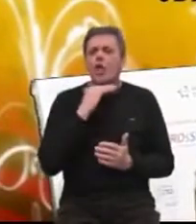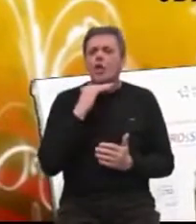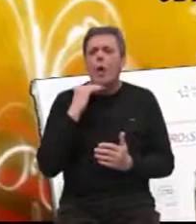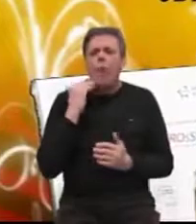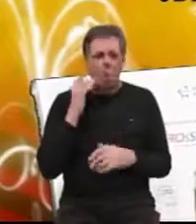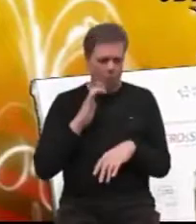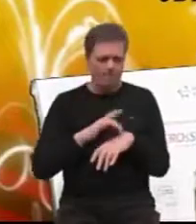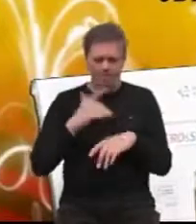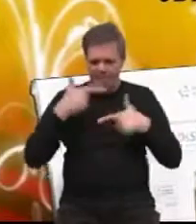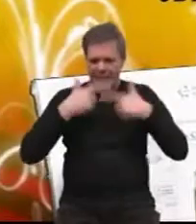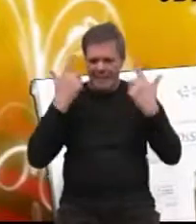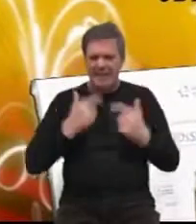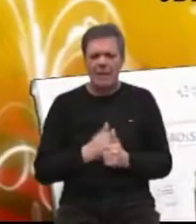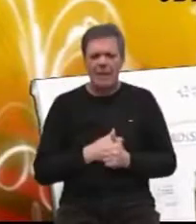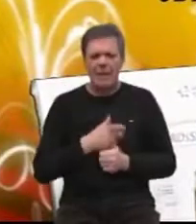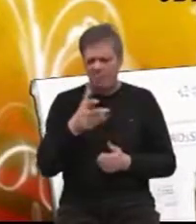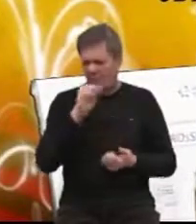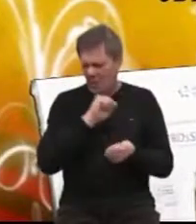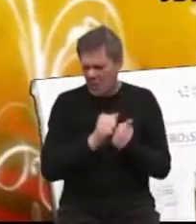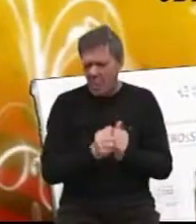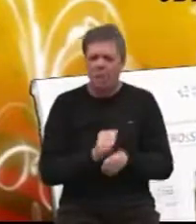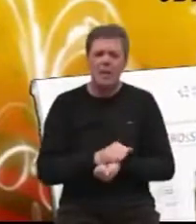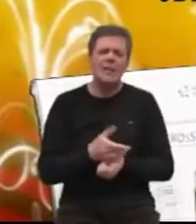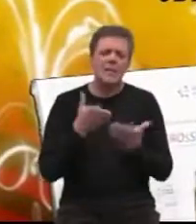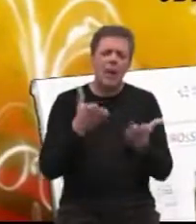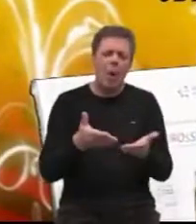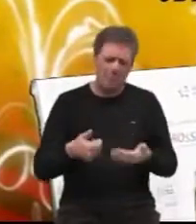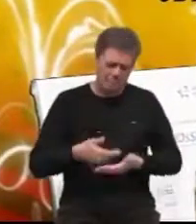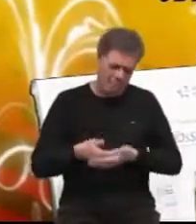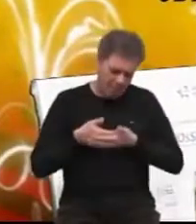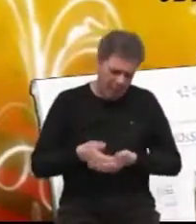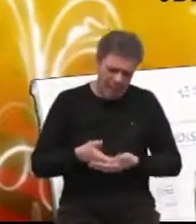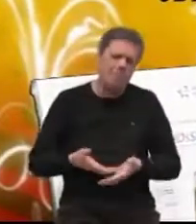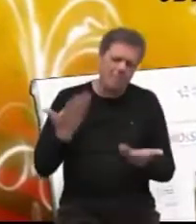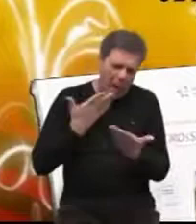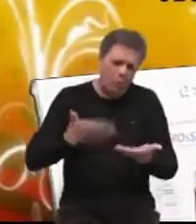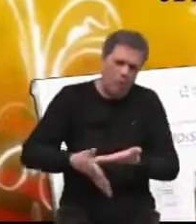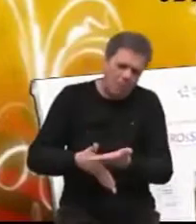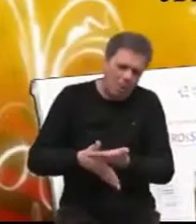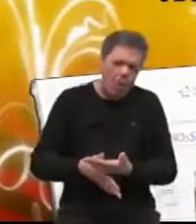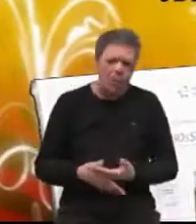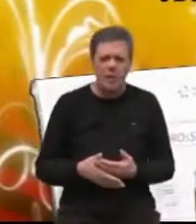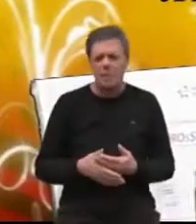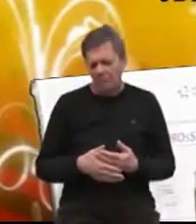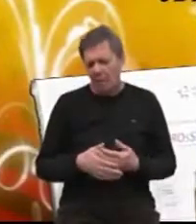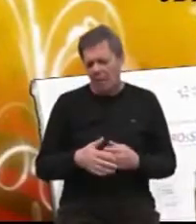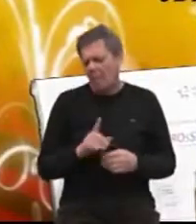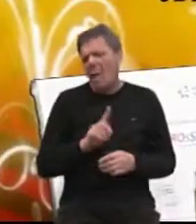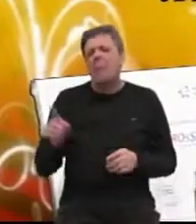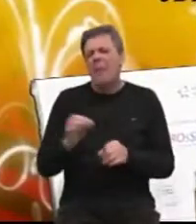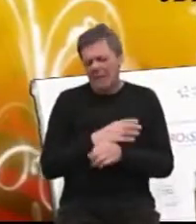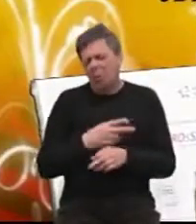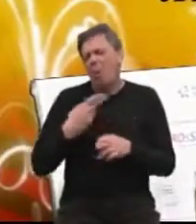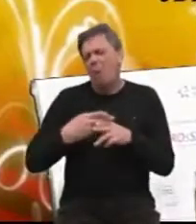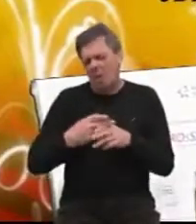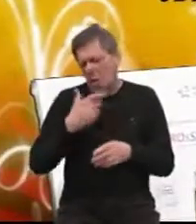senzibiliteta. Jer vi se borite s onim baznim da pomognete u nesrećenoj osobi, u boljeloj